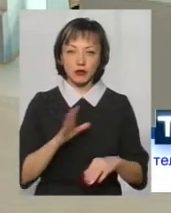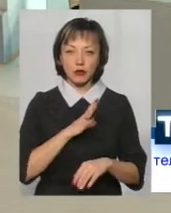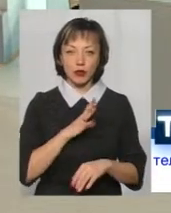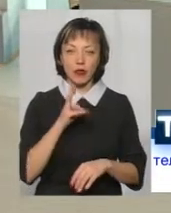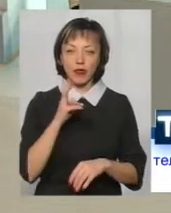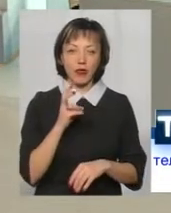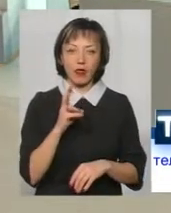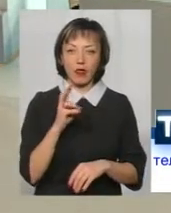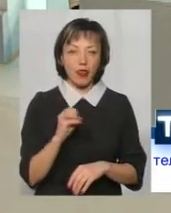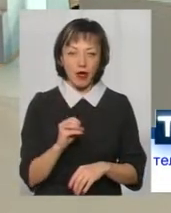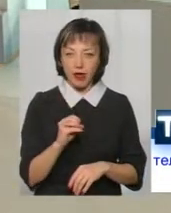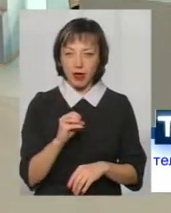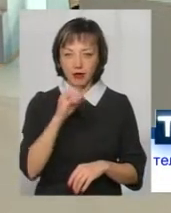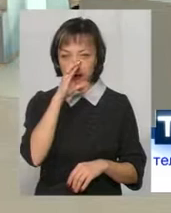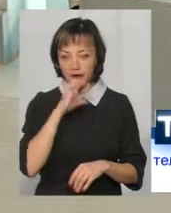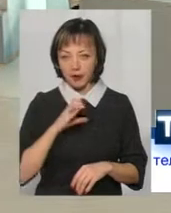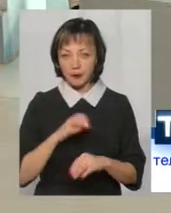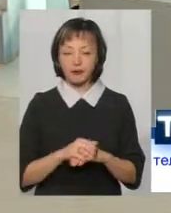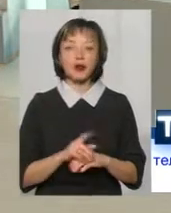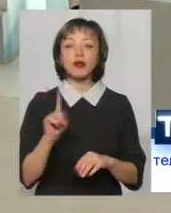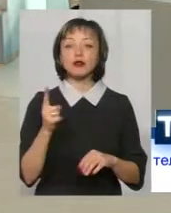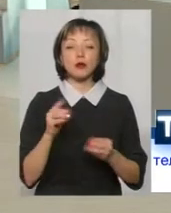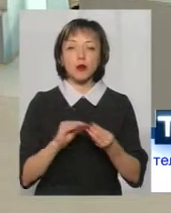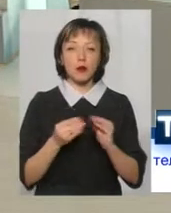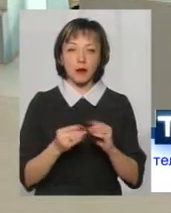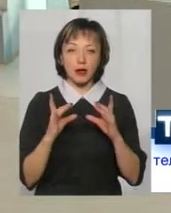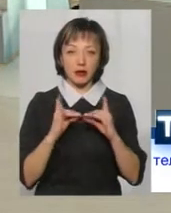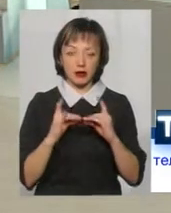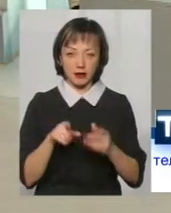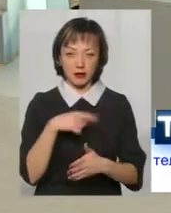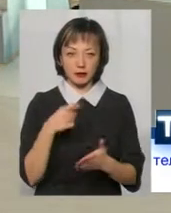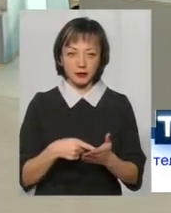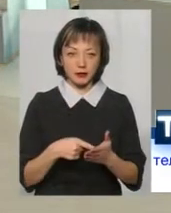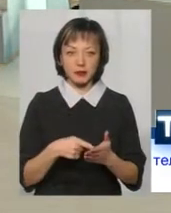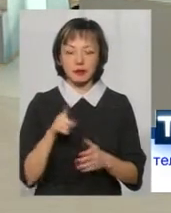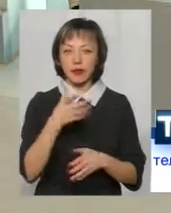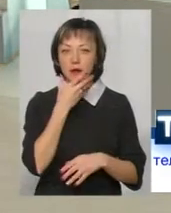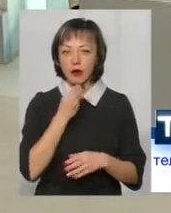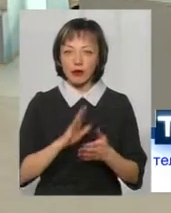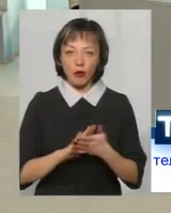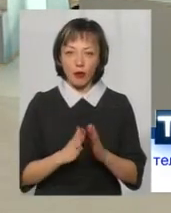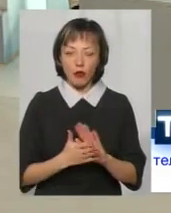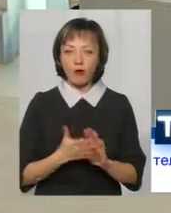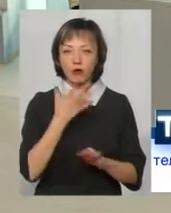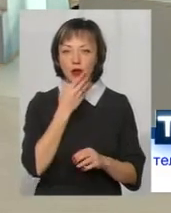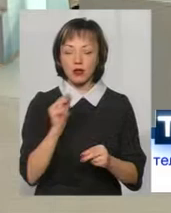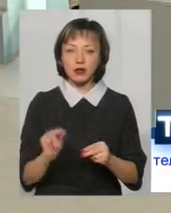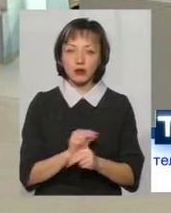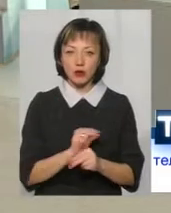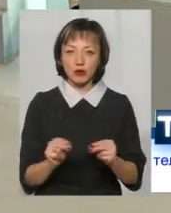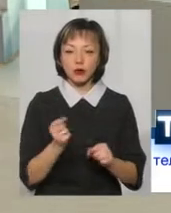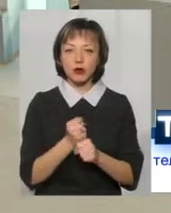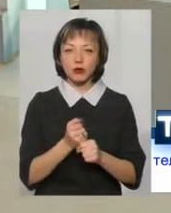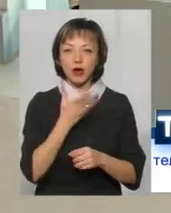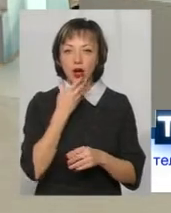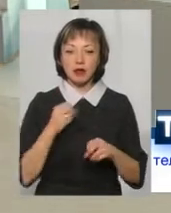не зле. В чому проблема з інтернатами? Там гарні умови, там гарні ремонти, там працюють